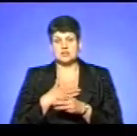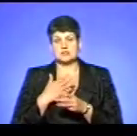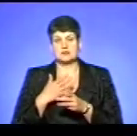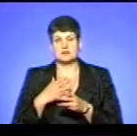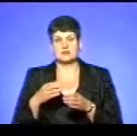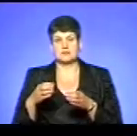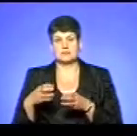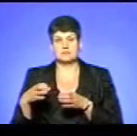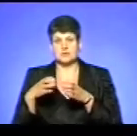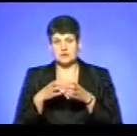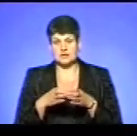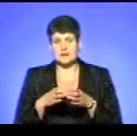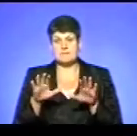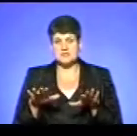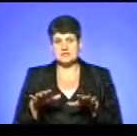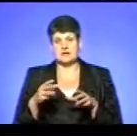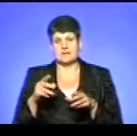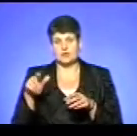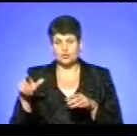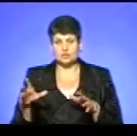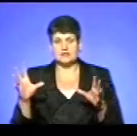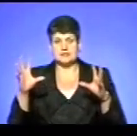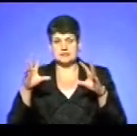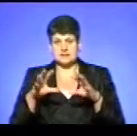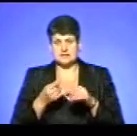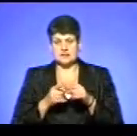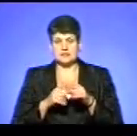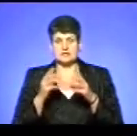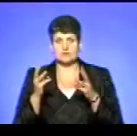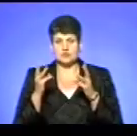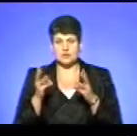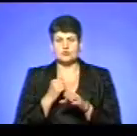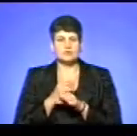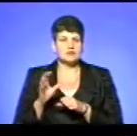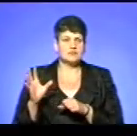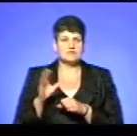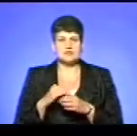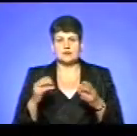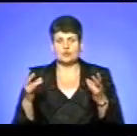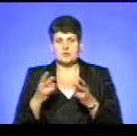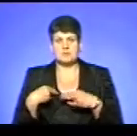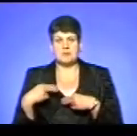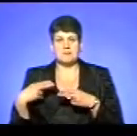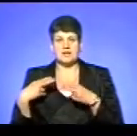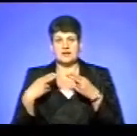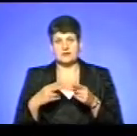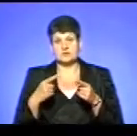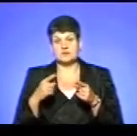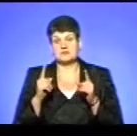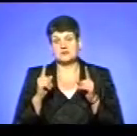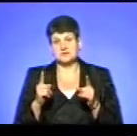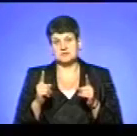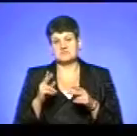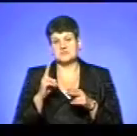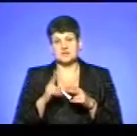вогнеборці пригасили цю пожежу, здійснили всі відповідні заходи. Ми, приїхавши, лише, скажімо так,